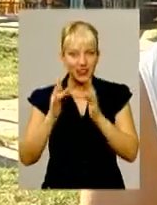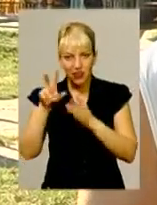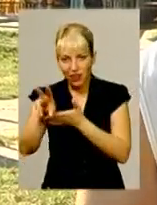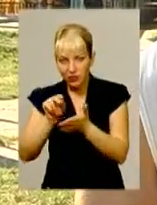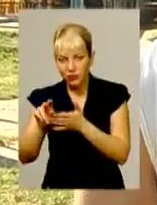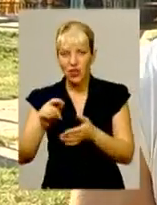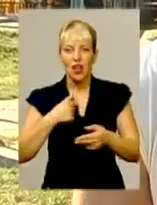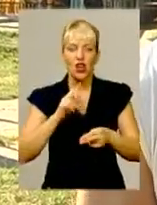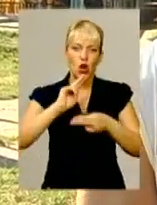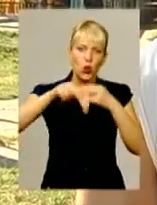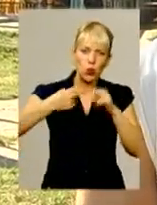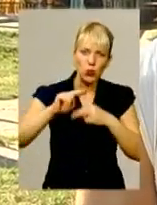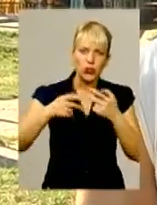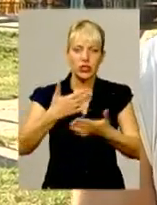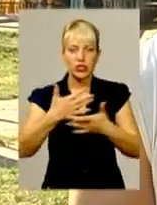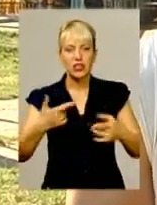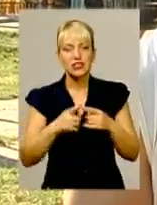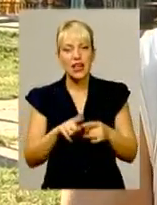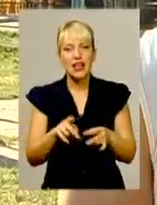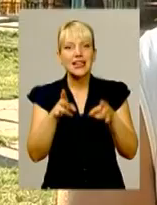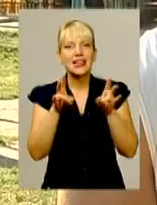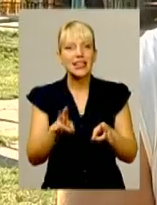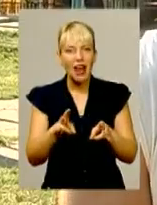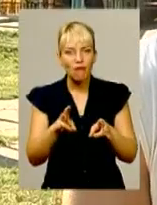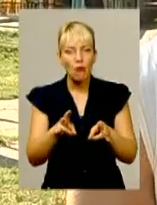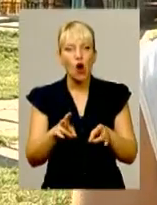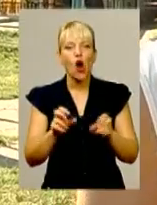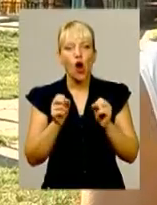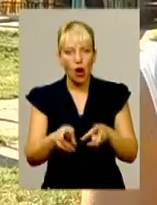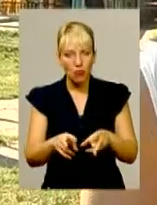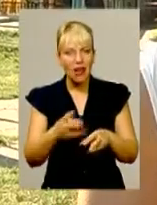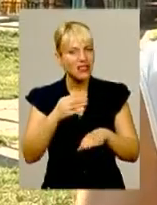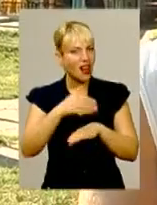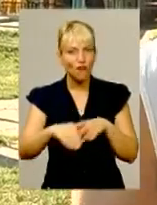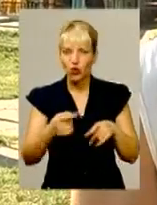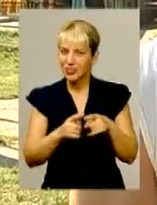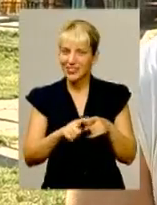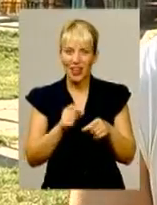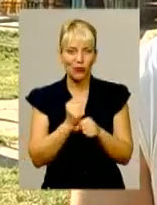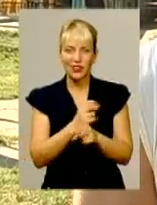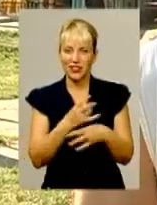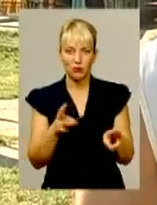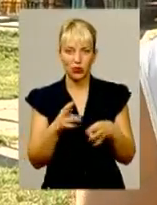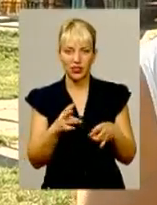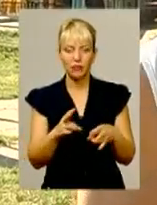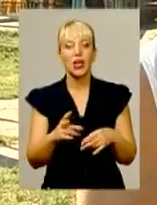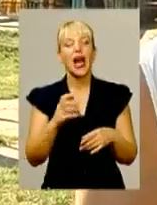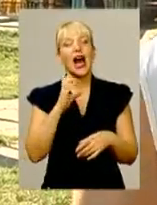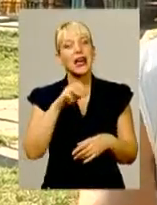Хоча це не зовсім воркаут, бо це дуже травмоопасний, на вулиці цього повторяти не потрібно. Іменно стрітворкаутом я займаюся